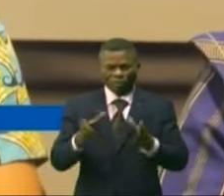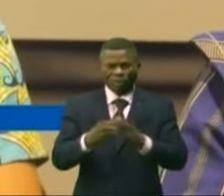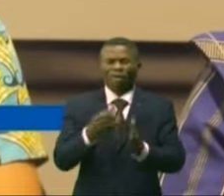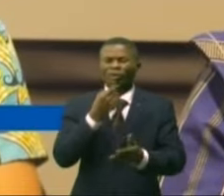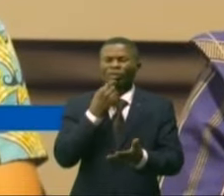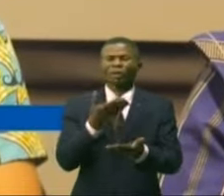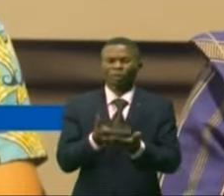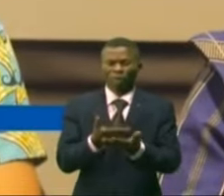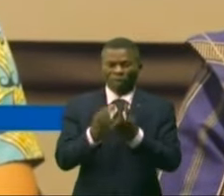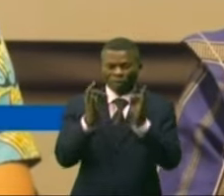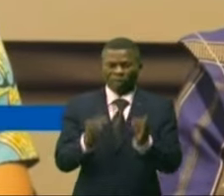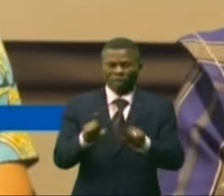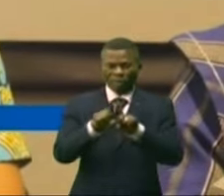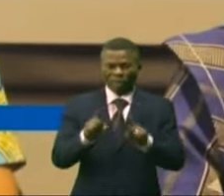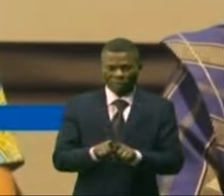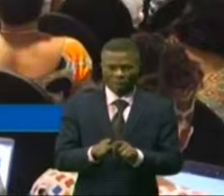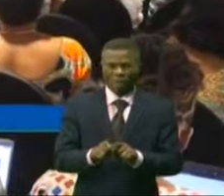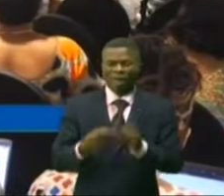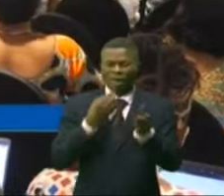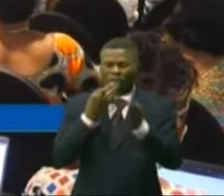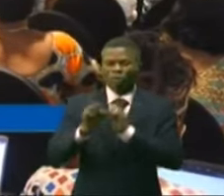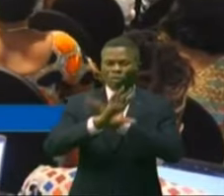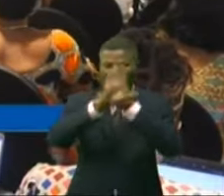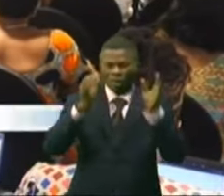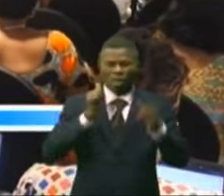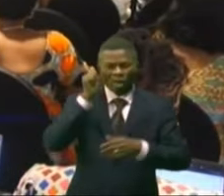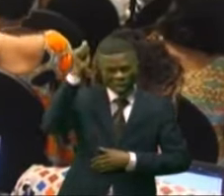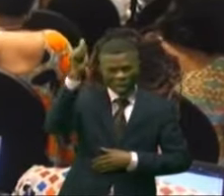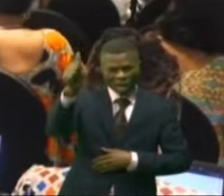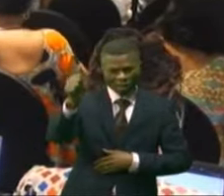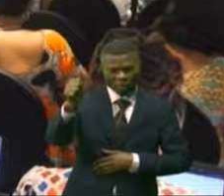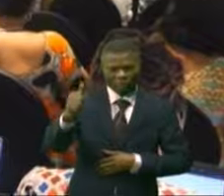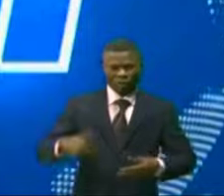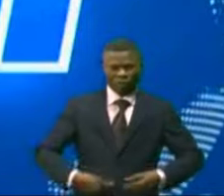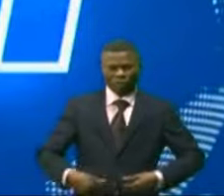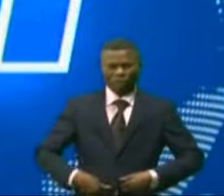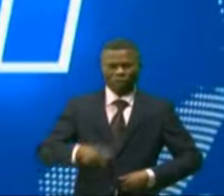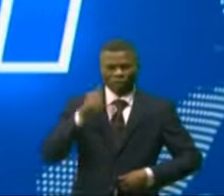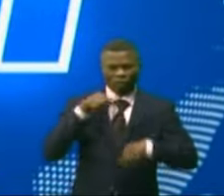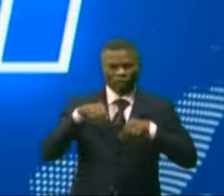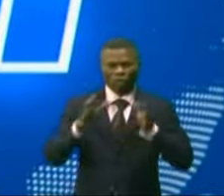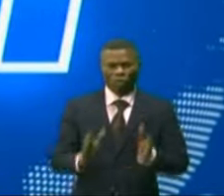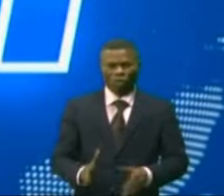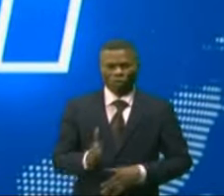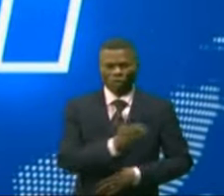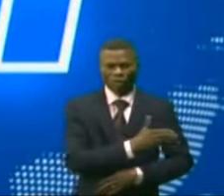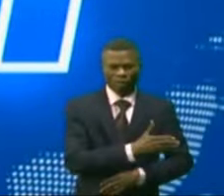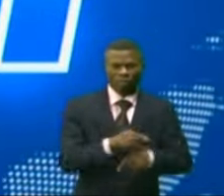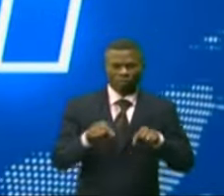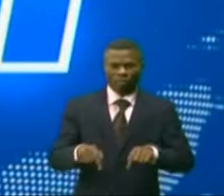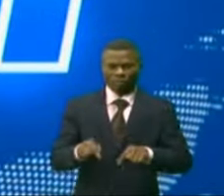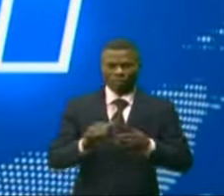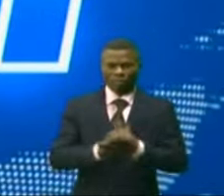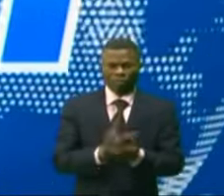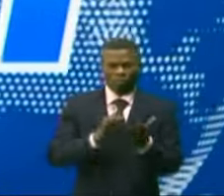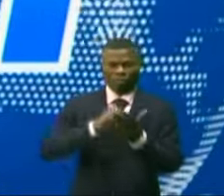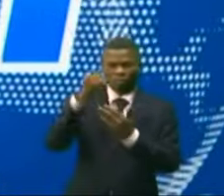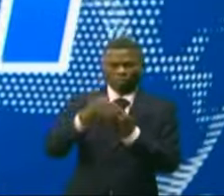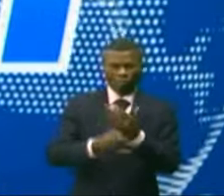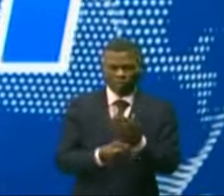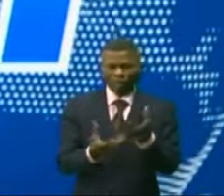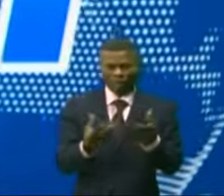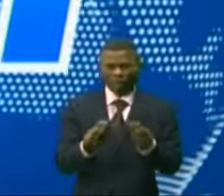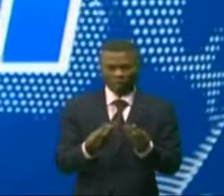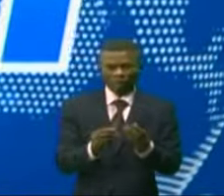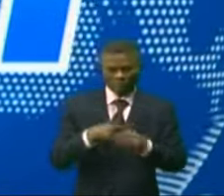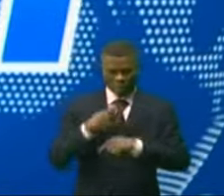'histoire, mais aussi un faisceau des lumières pour l'avenir des jeunes combattantes. Autre chose, c'est un projet fascinant qui